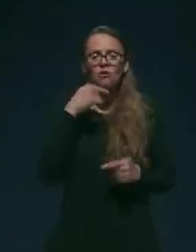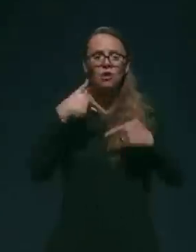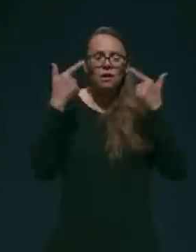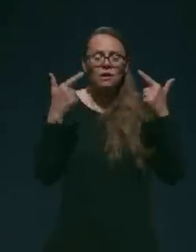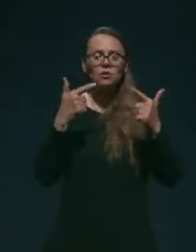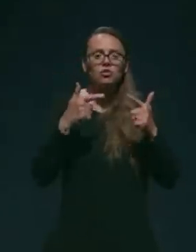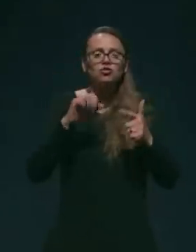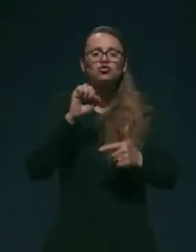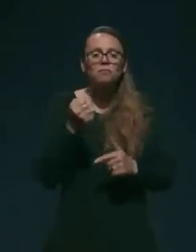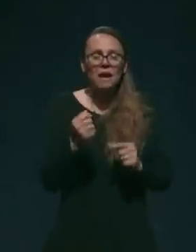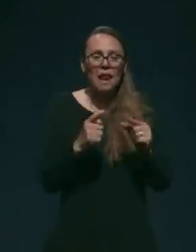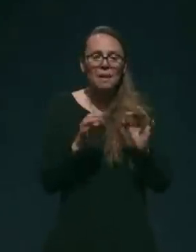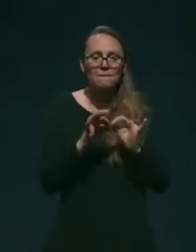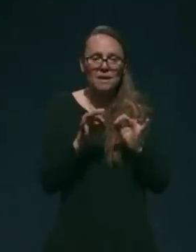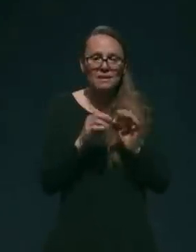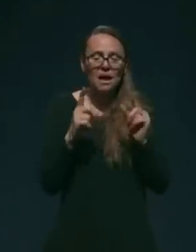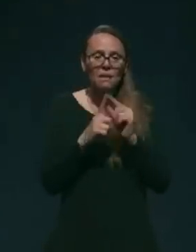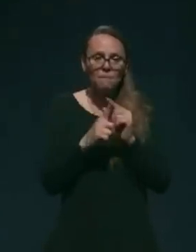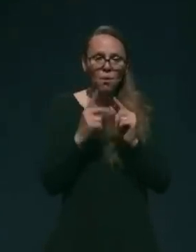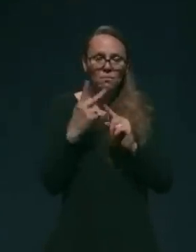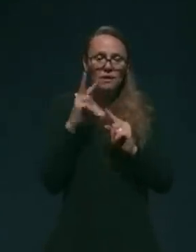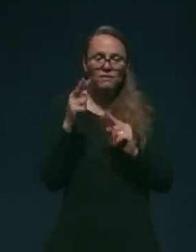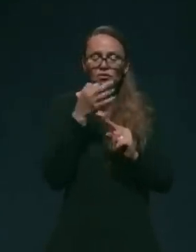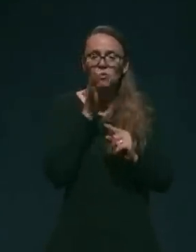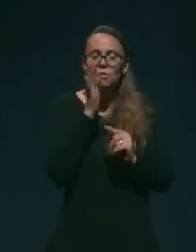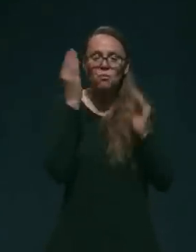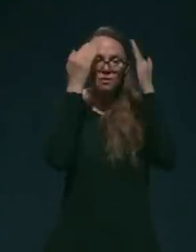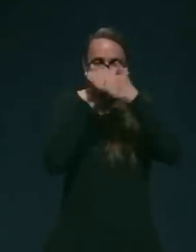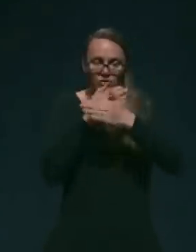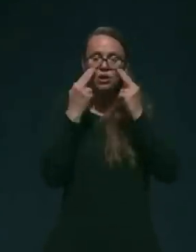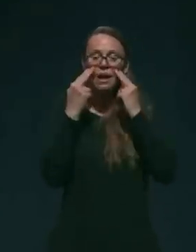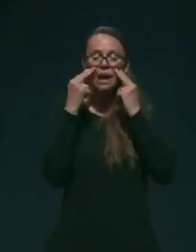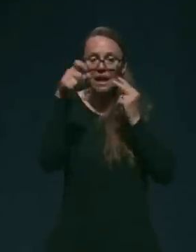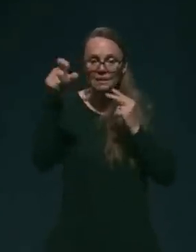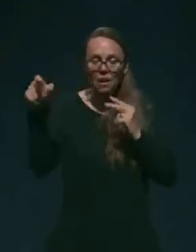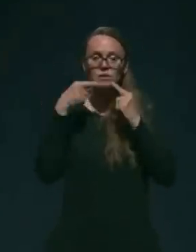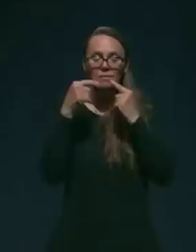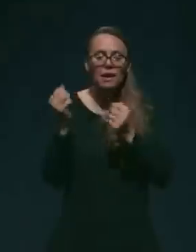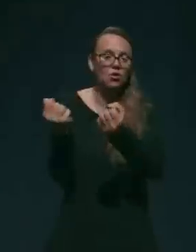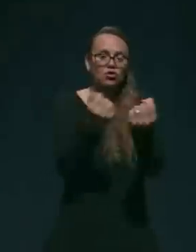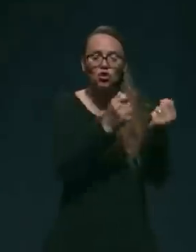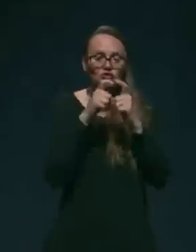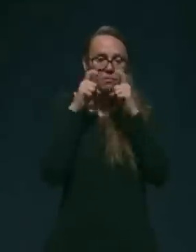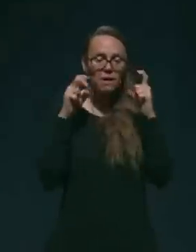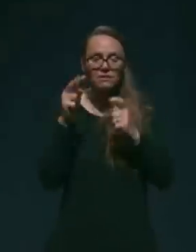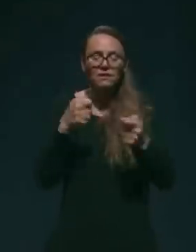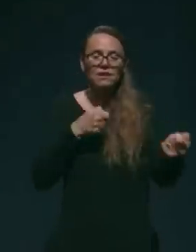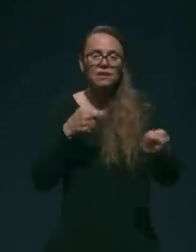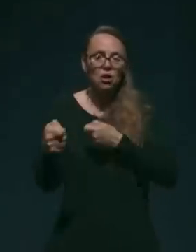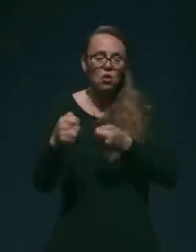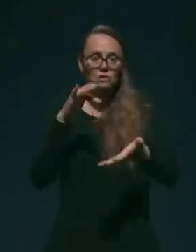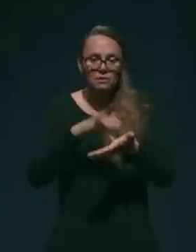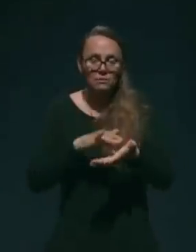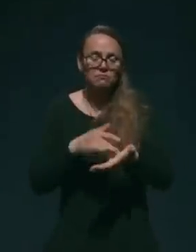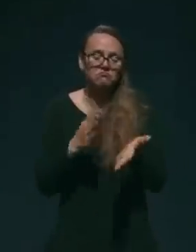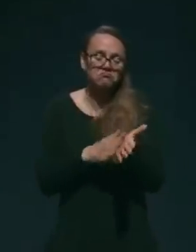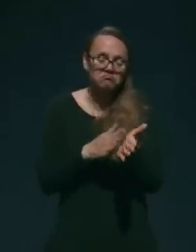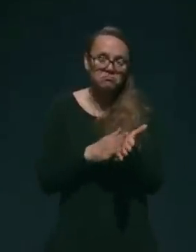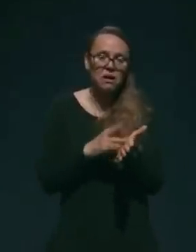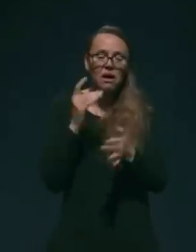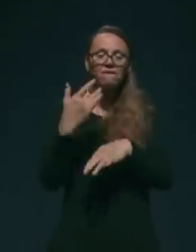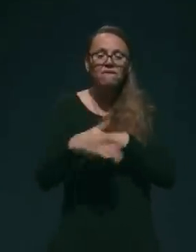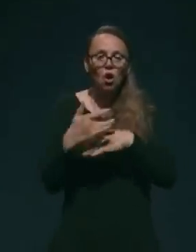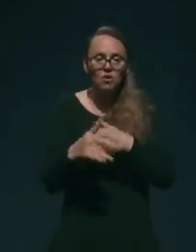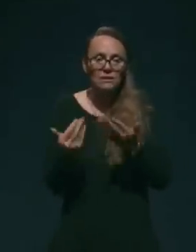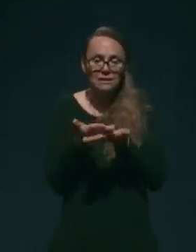Torej, če bomo zvečer našim gledalcem dejali, da je nošenje mask v trgovskim centru, recimo, ali pa v gostinskem